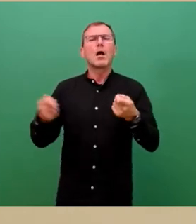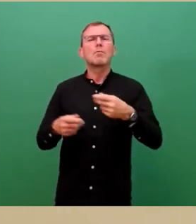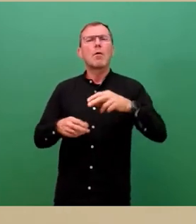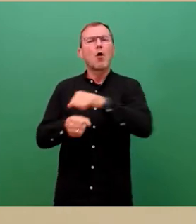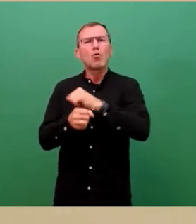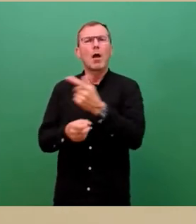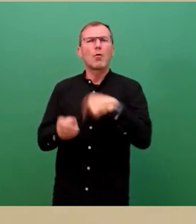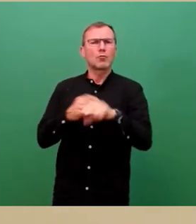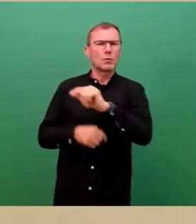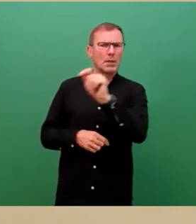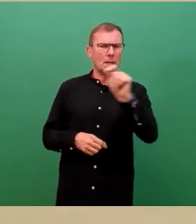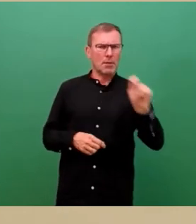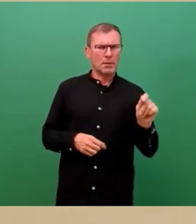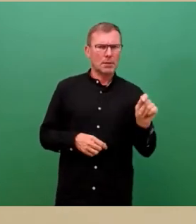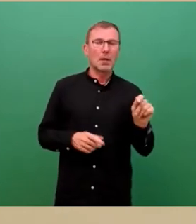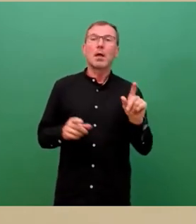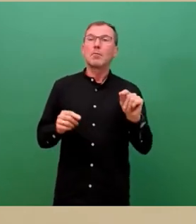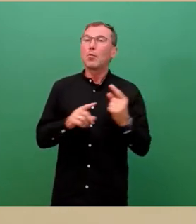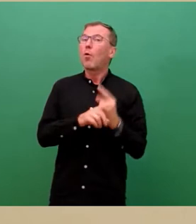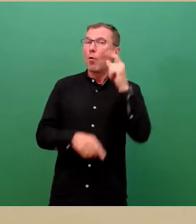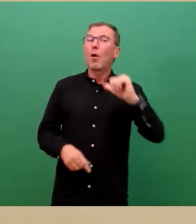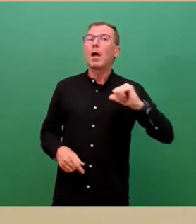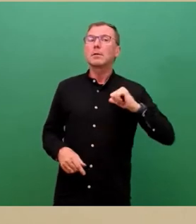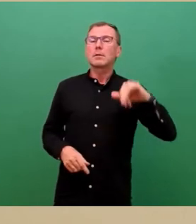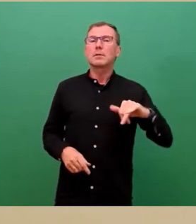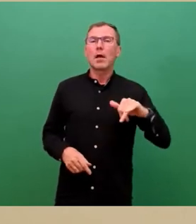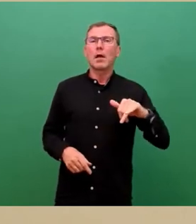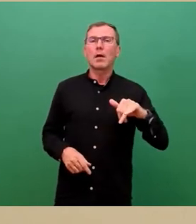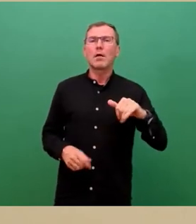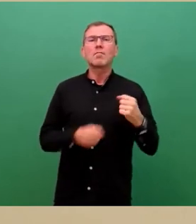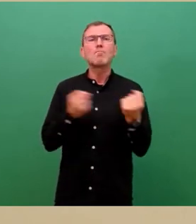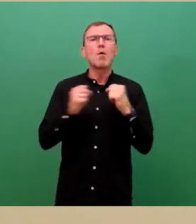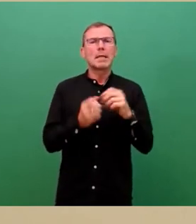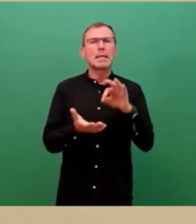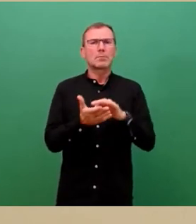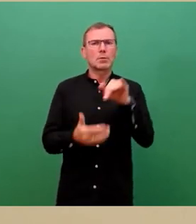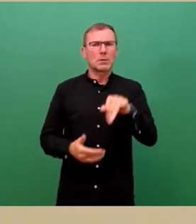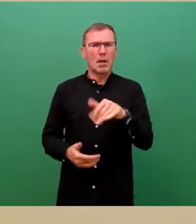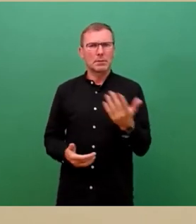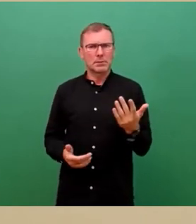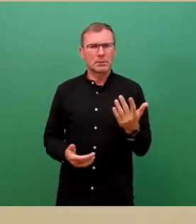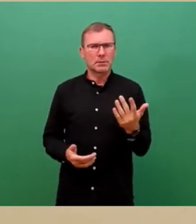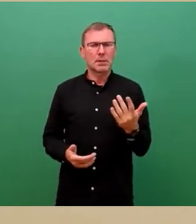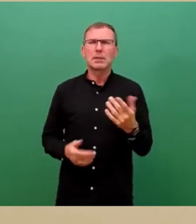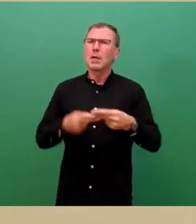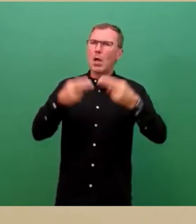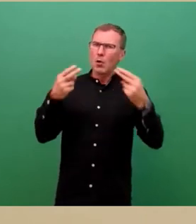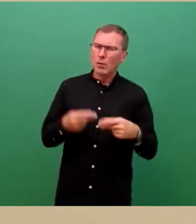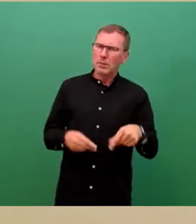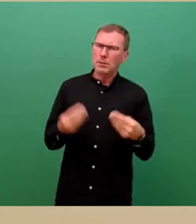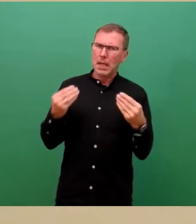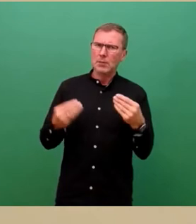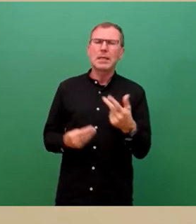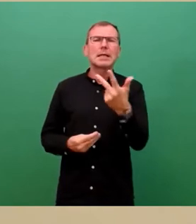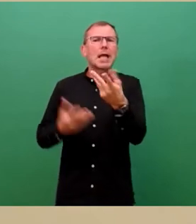dass ein hohes Interesse an den Mobi-Punkten gegeben ist. Das Konzept der Mobi-Punkte umfasst aktuell 93